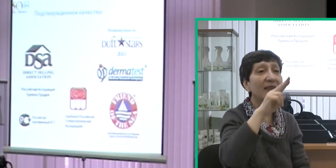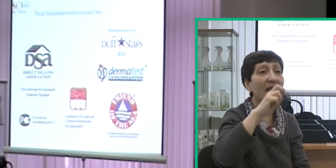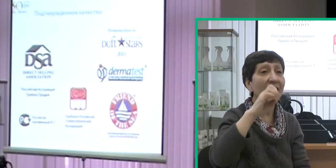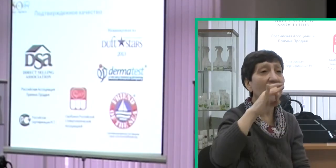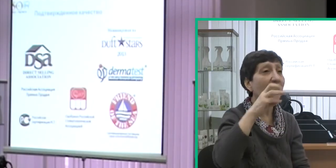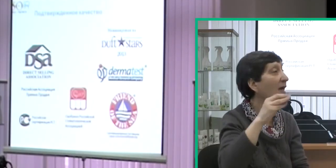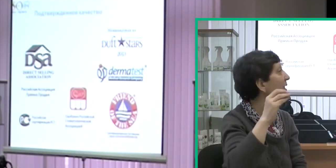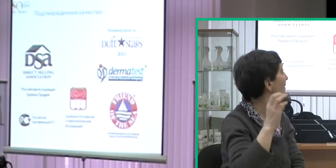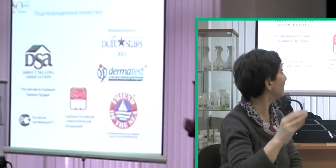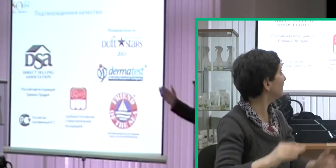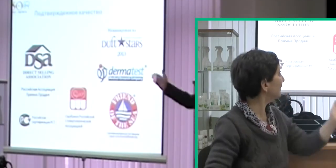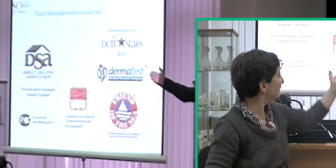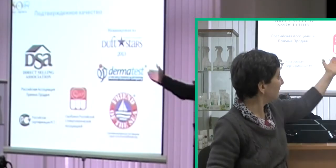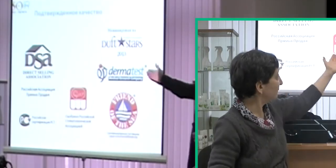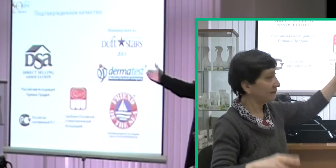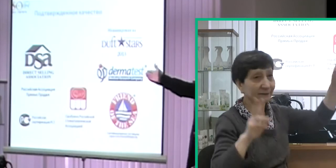Дерматез.